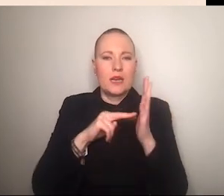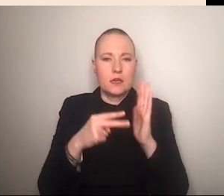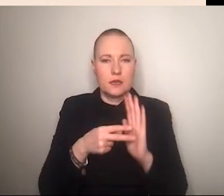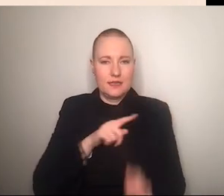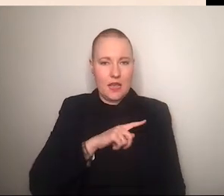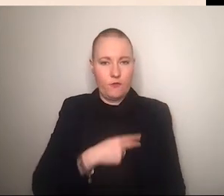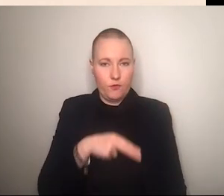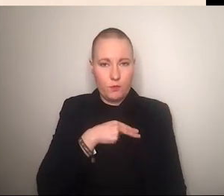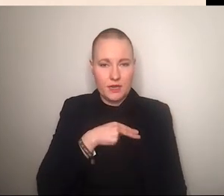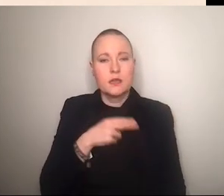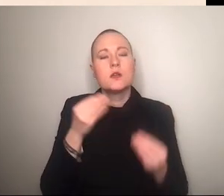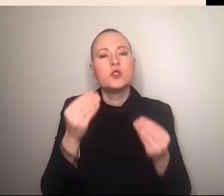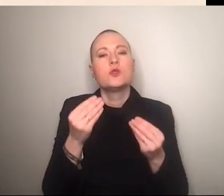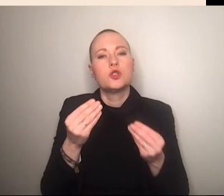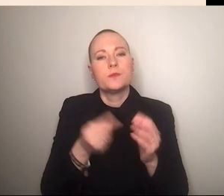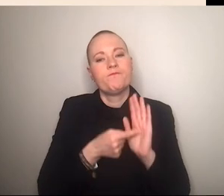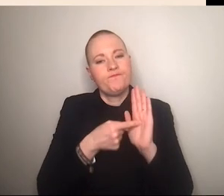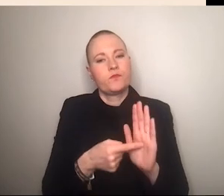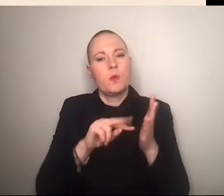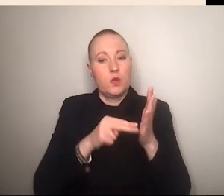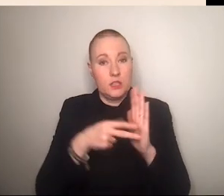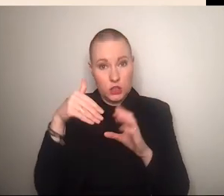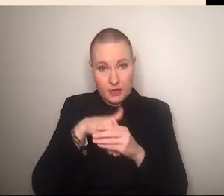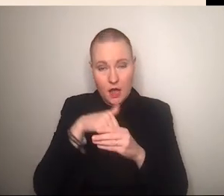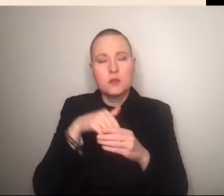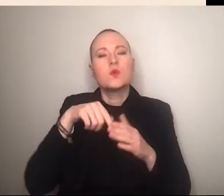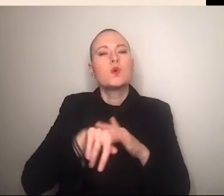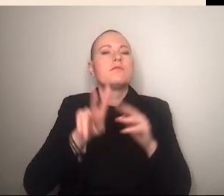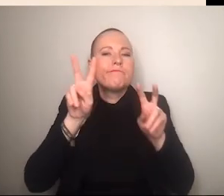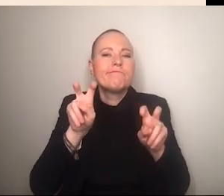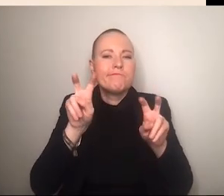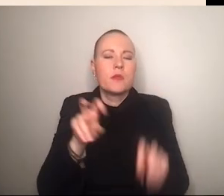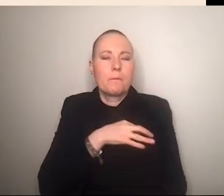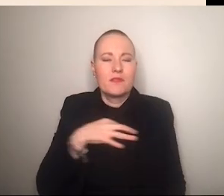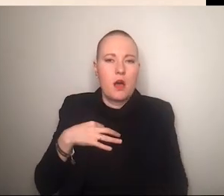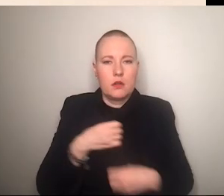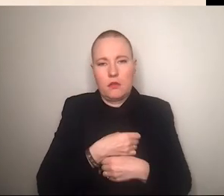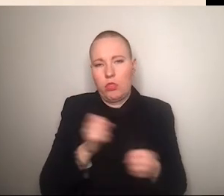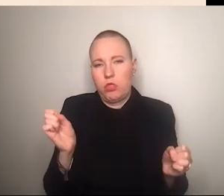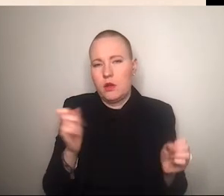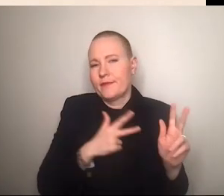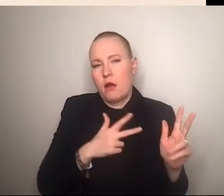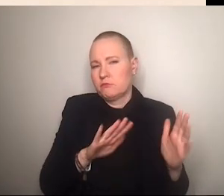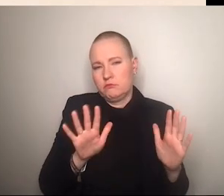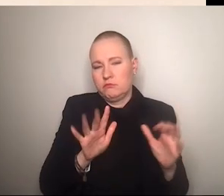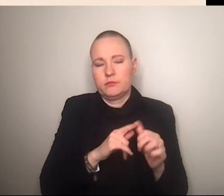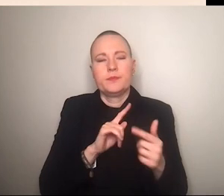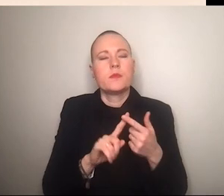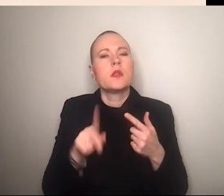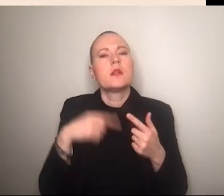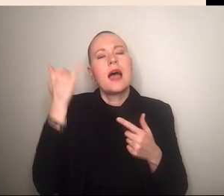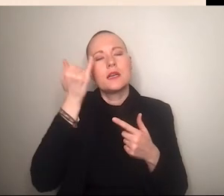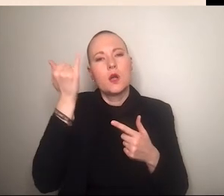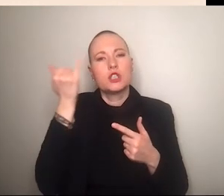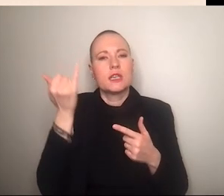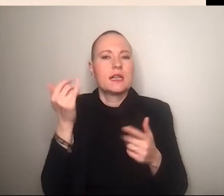beispielsweise zu einer vermittlung politischer inhalte eben durch vermeintlich persönliche einblicke wir haben die erlebliche testimonials also die bezeugnisse